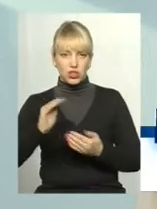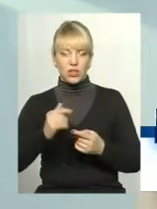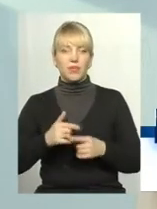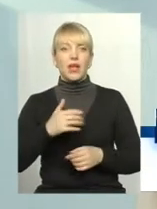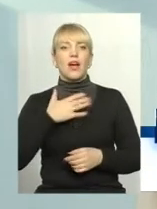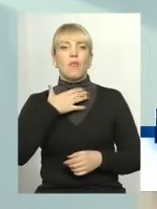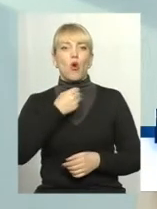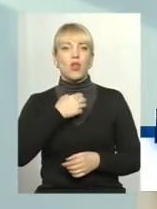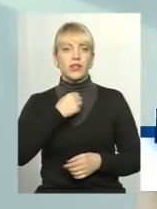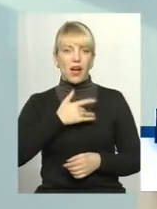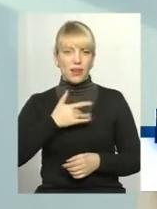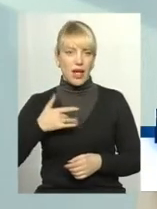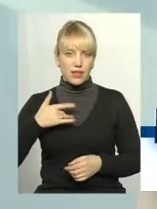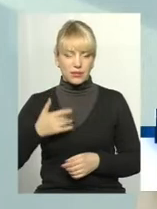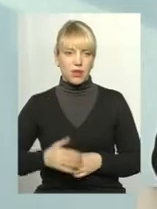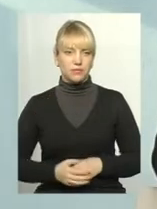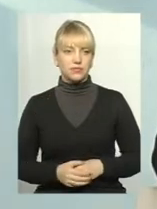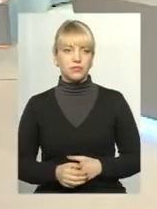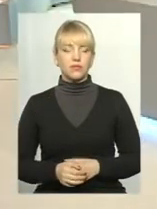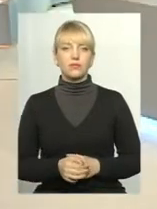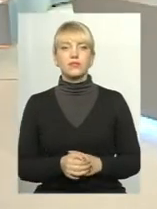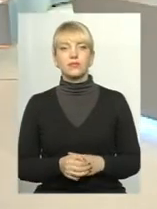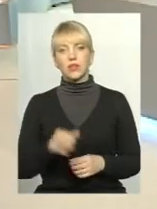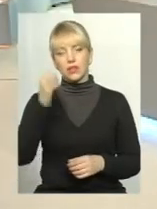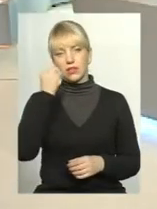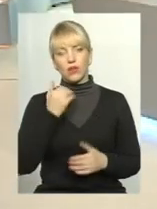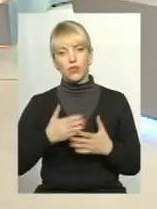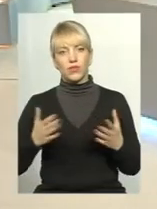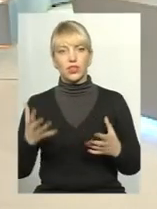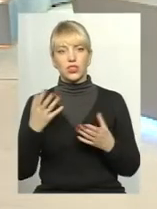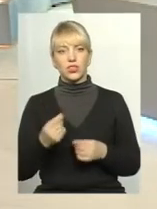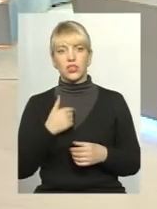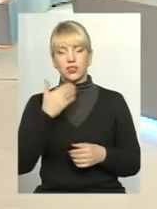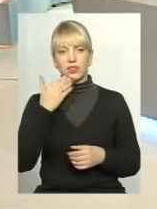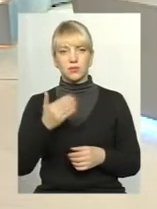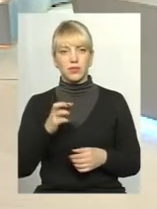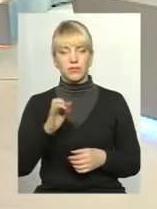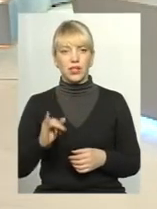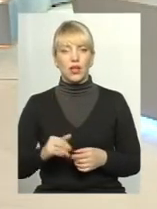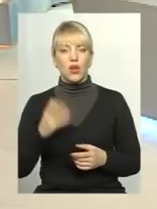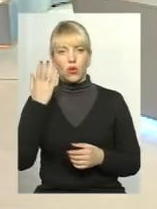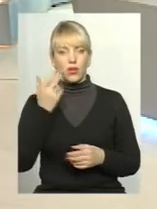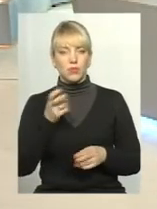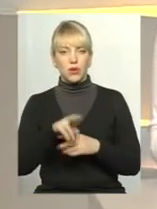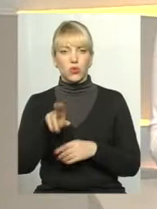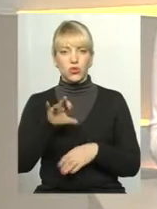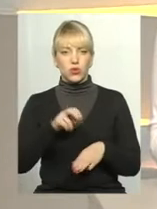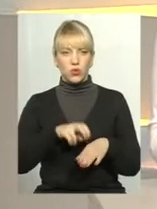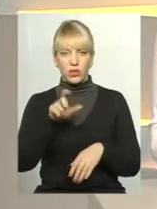астму. І бронхіальну астму, так. Дякую велике. Хотілося б ще звернутися, коли приходиш до лікаря,